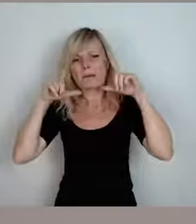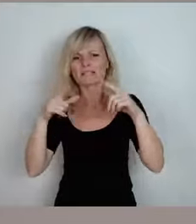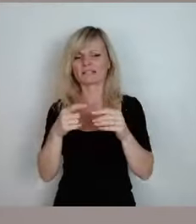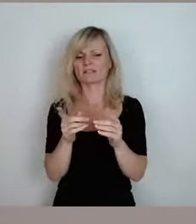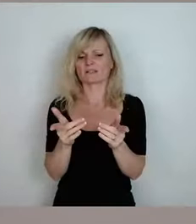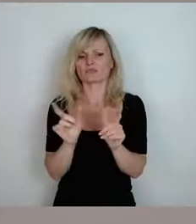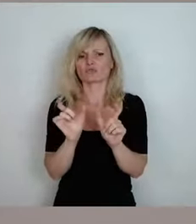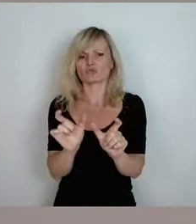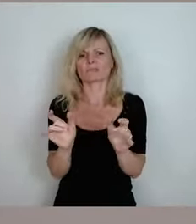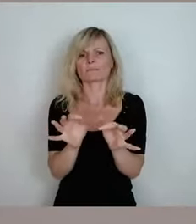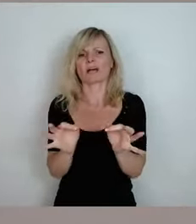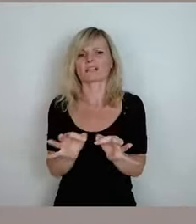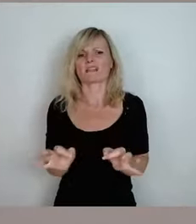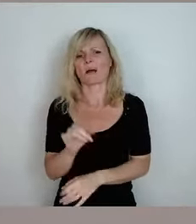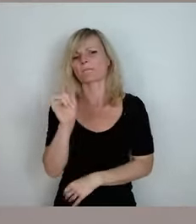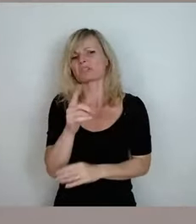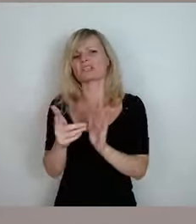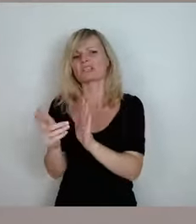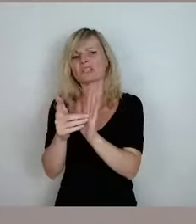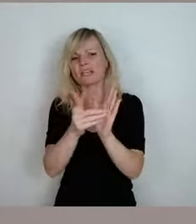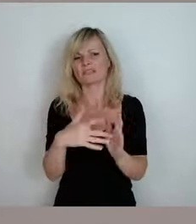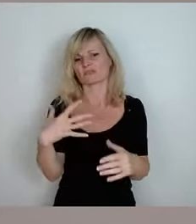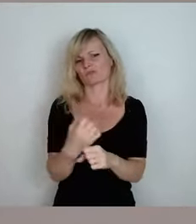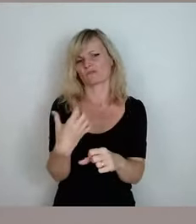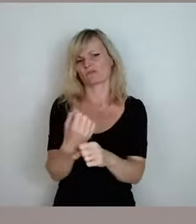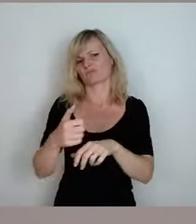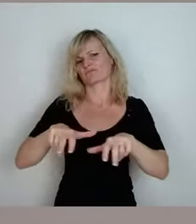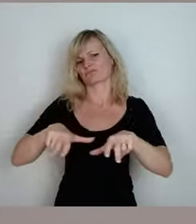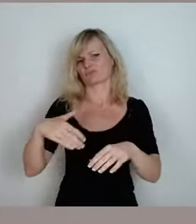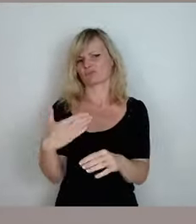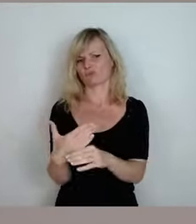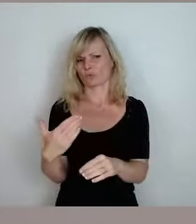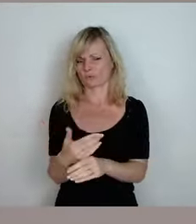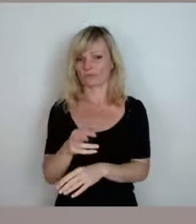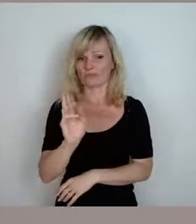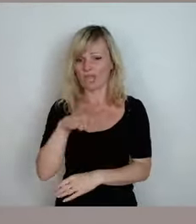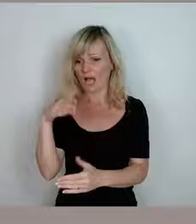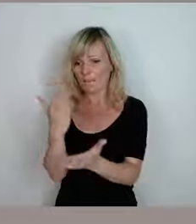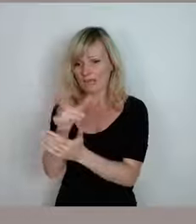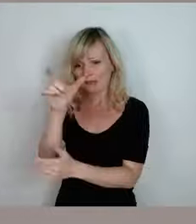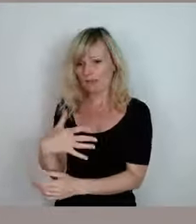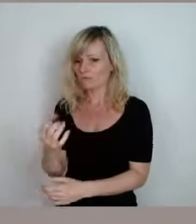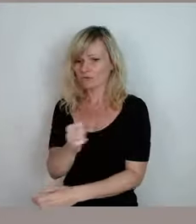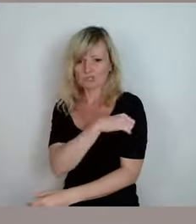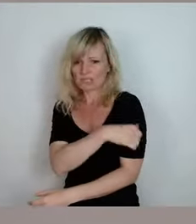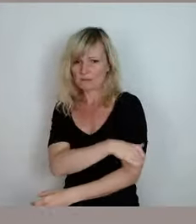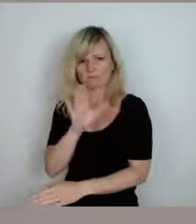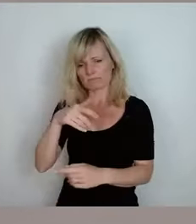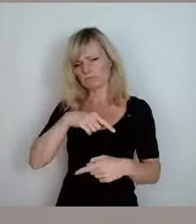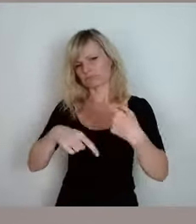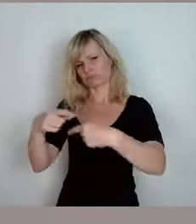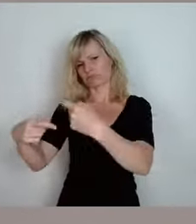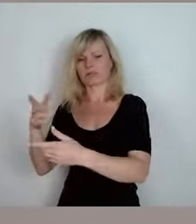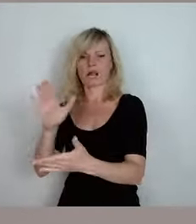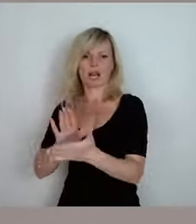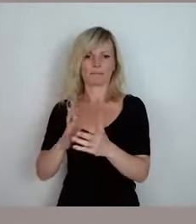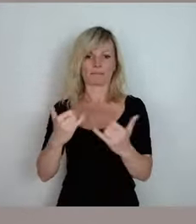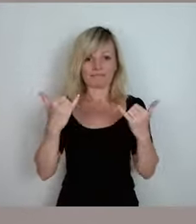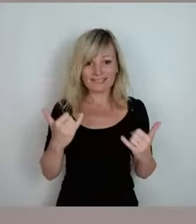testen für die, die am Ende nicht geimpft werden können, dann wird das durchlaufen. Das heißt, wir müssen jetzt die ganzen